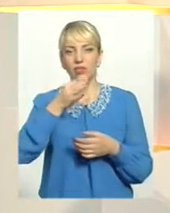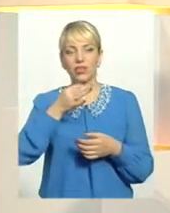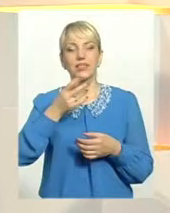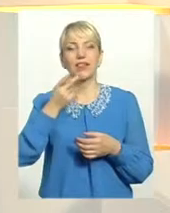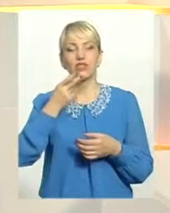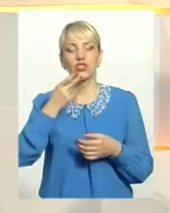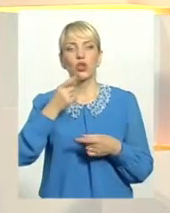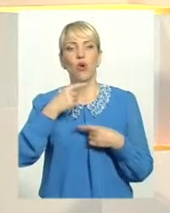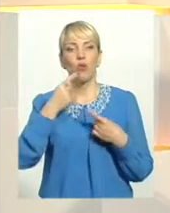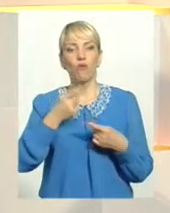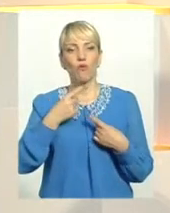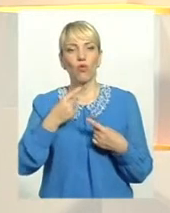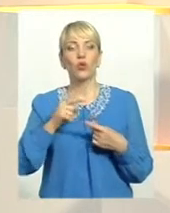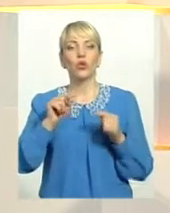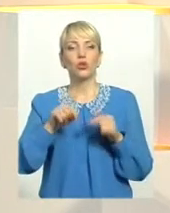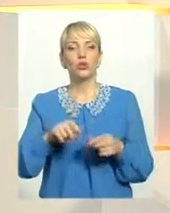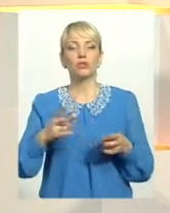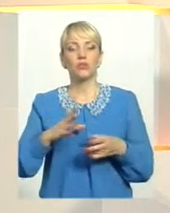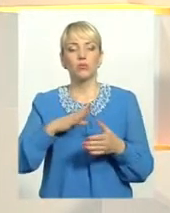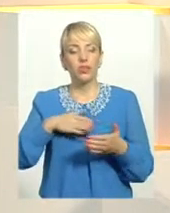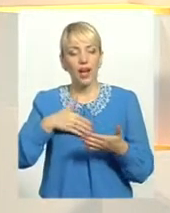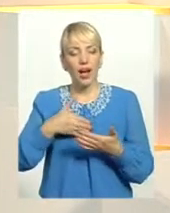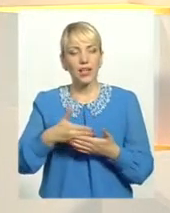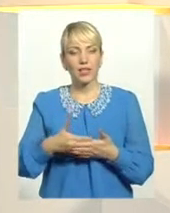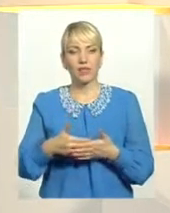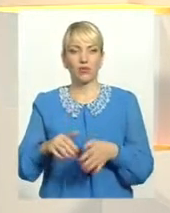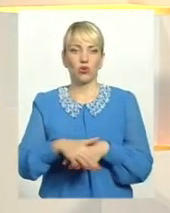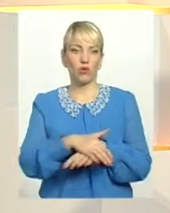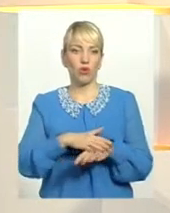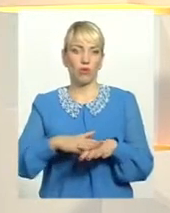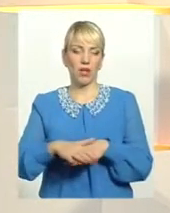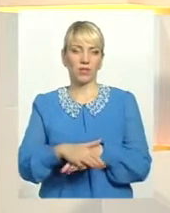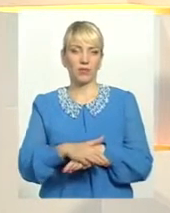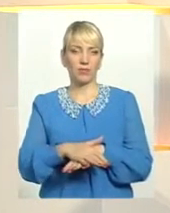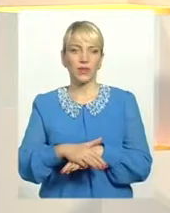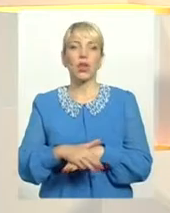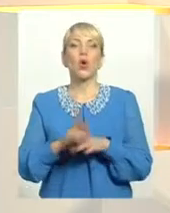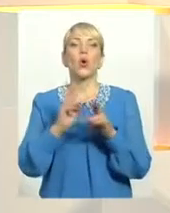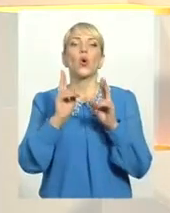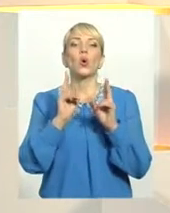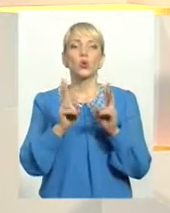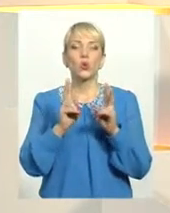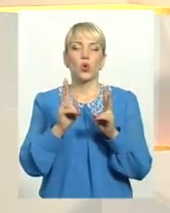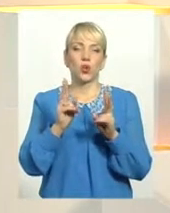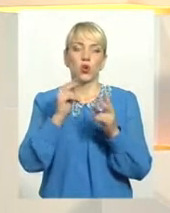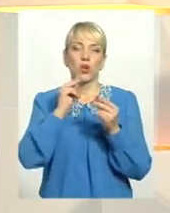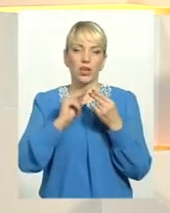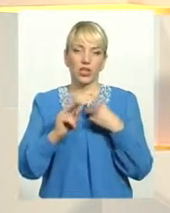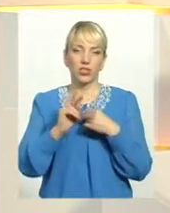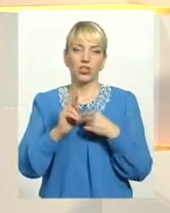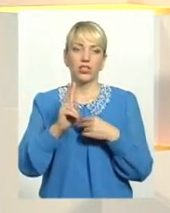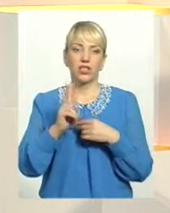комісіях, на всіх зустрічах, що тут має активну роль грати громада. Хто краще, як не